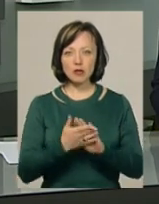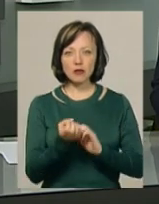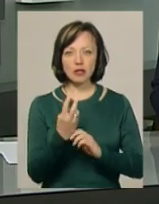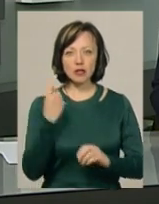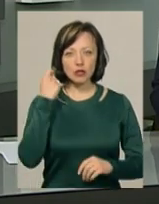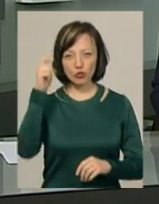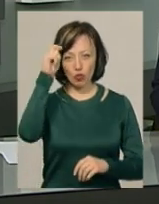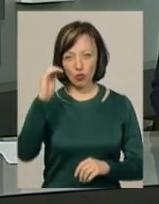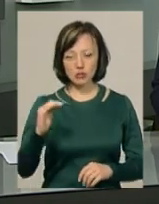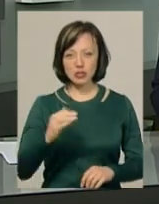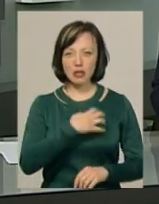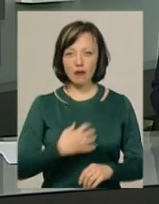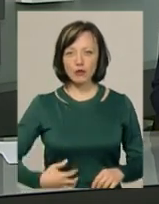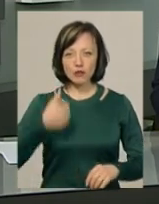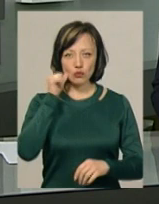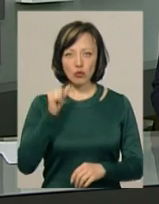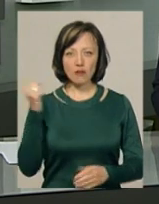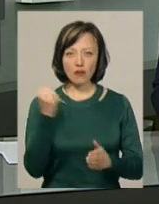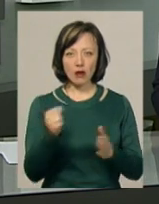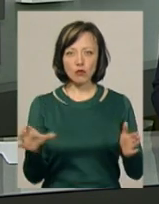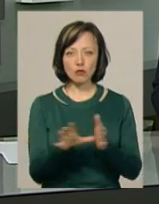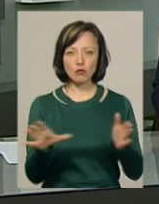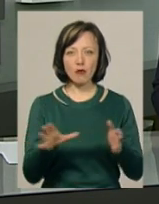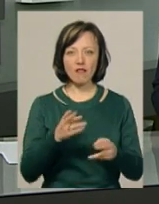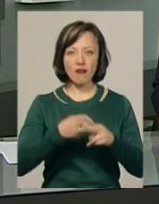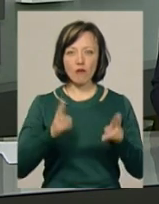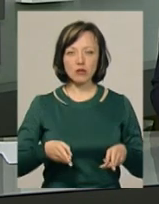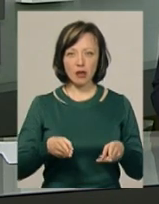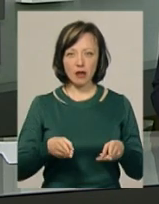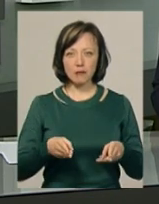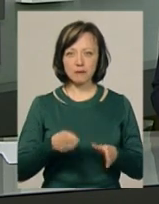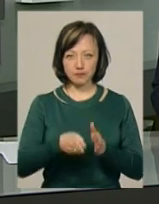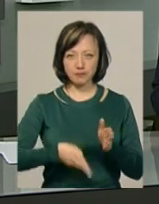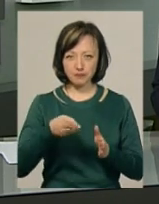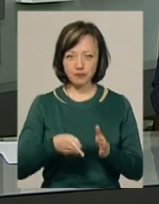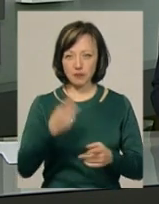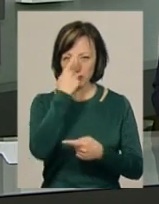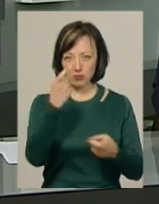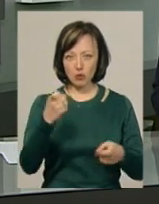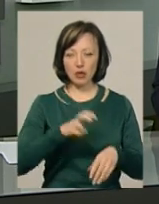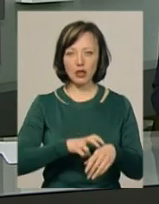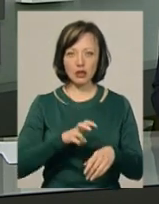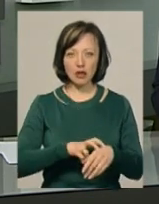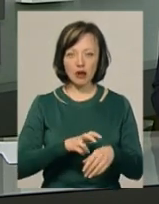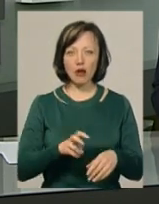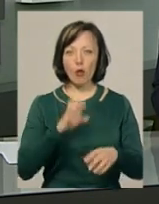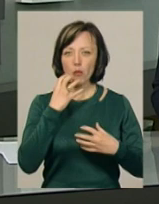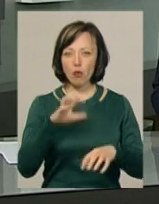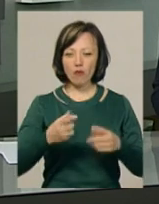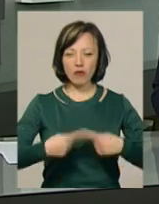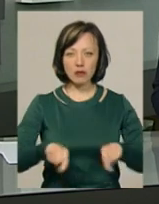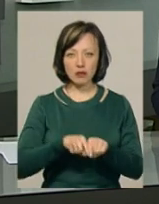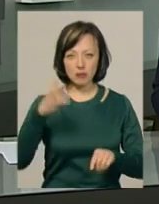-річний хлопчик зі Славути, якого вчора вдарило струмом на залізничному вокзалі. Про це повідомила лікар-комбустіолог опікового